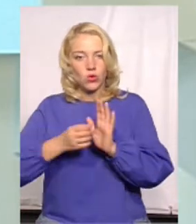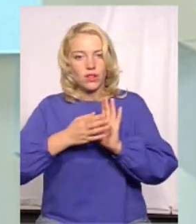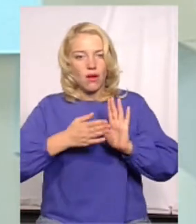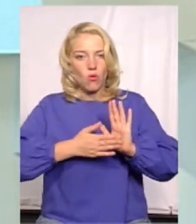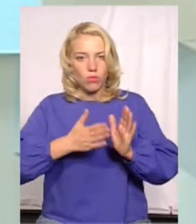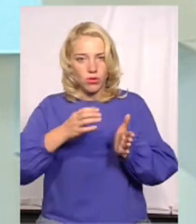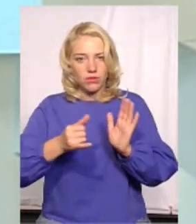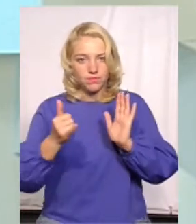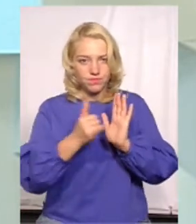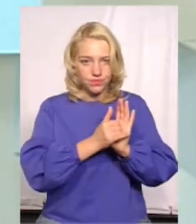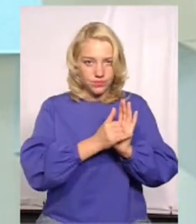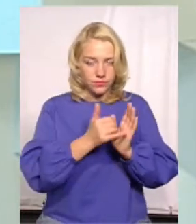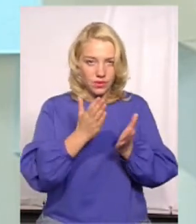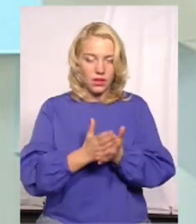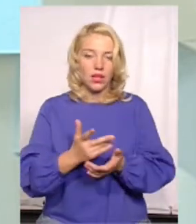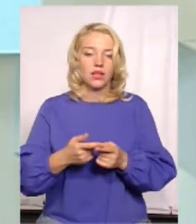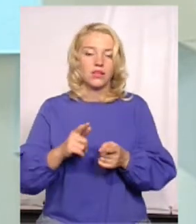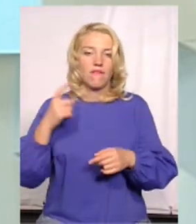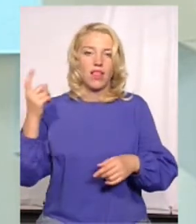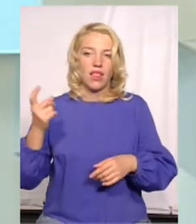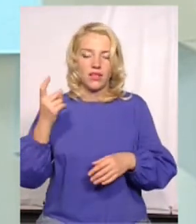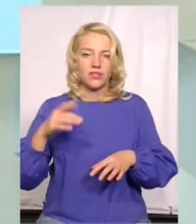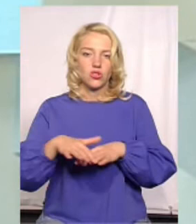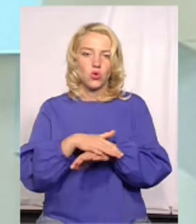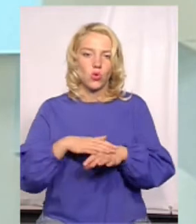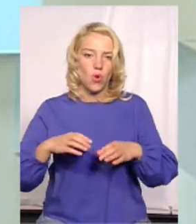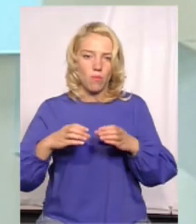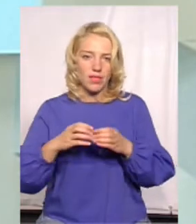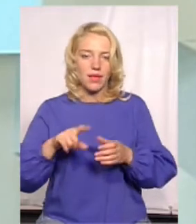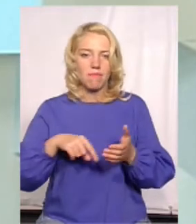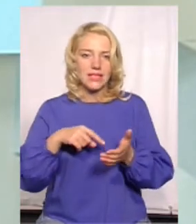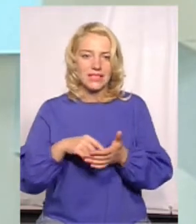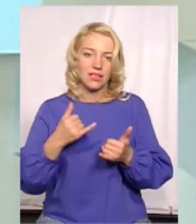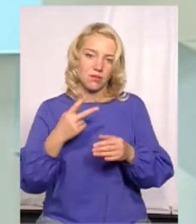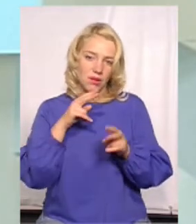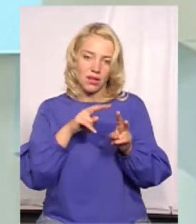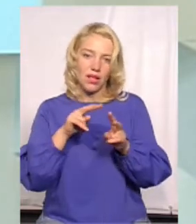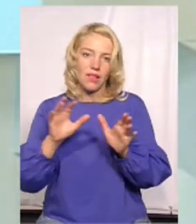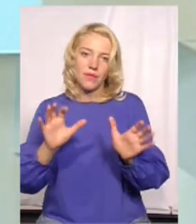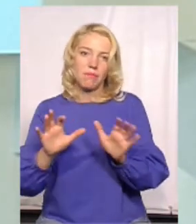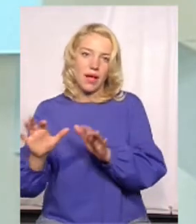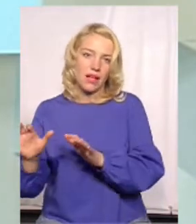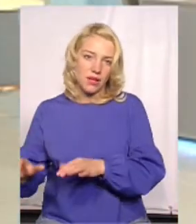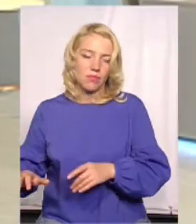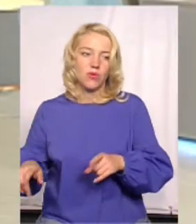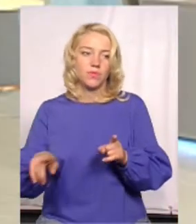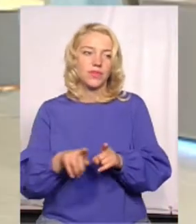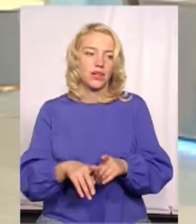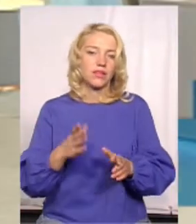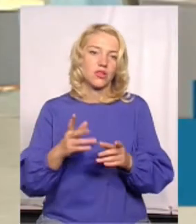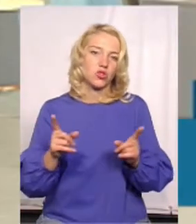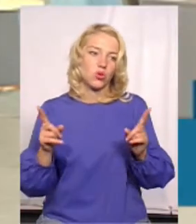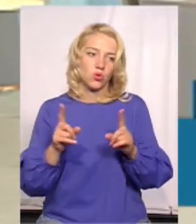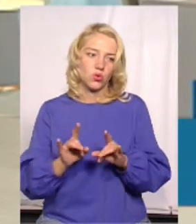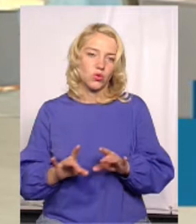обліку, вони вже є нашою власністю громади міста, і ми тепер за них дбаємо. Це так, якщо